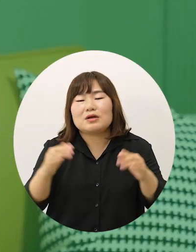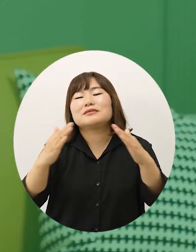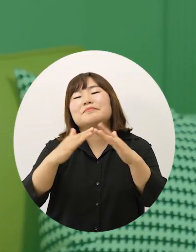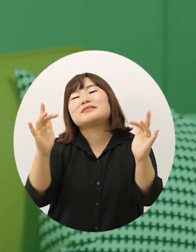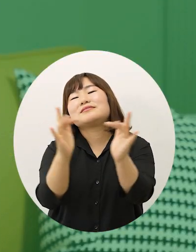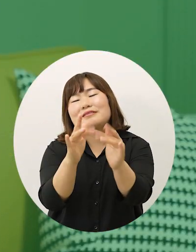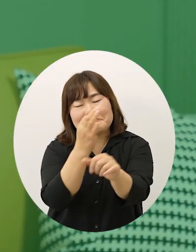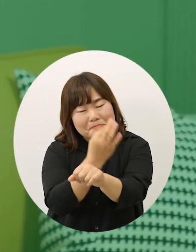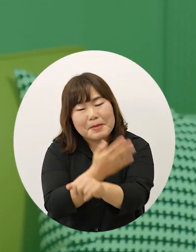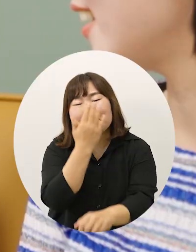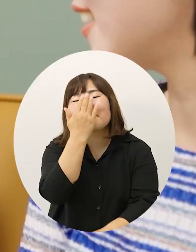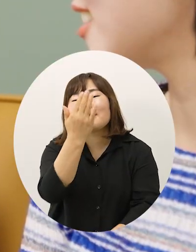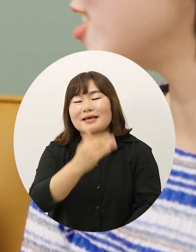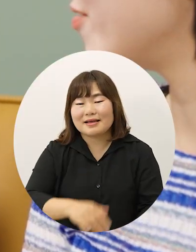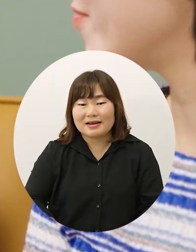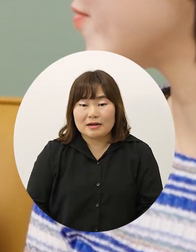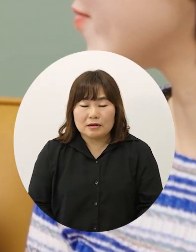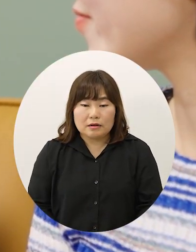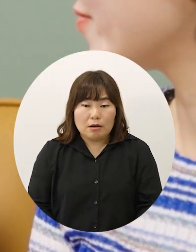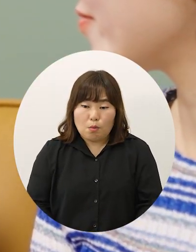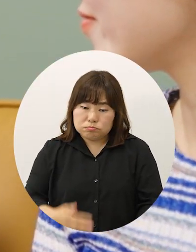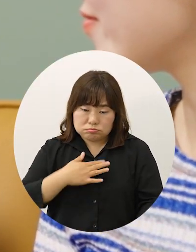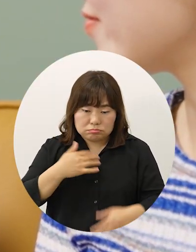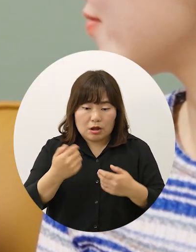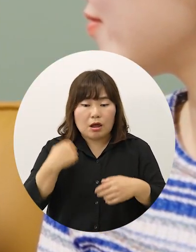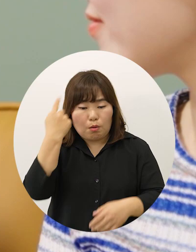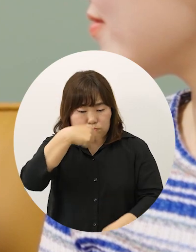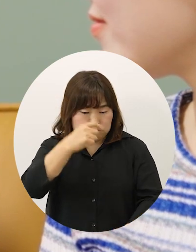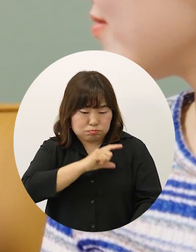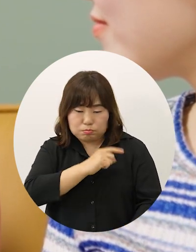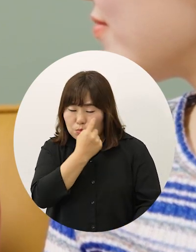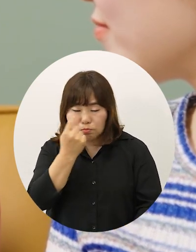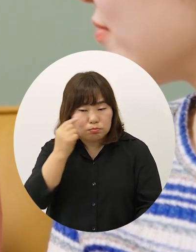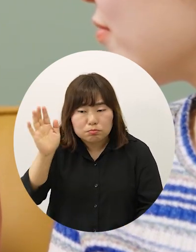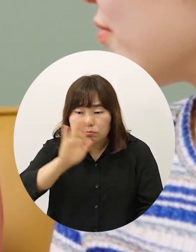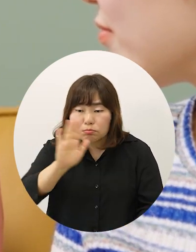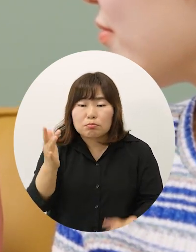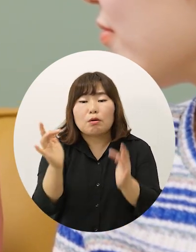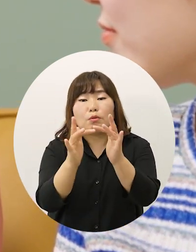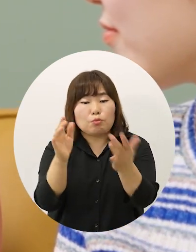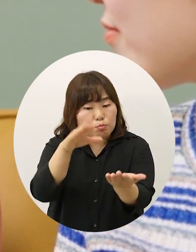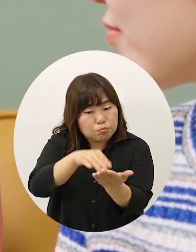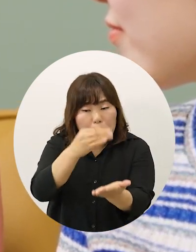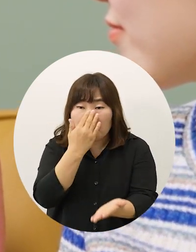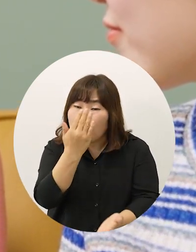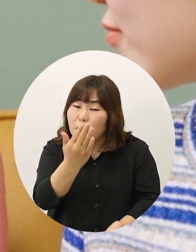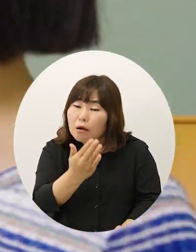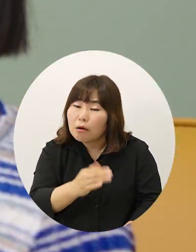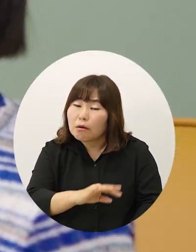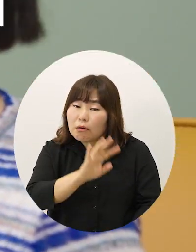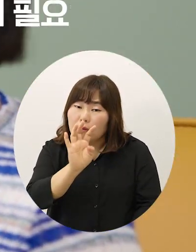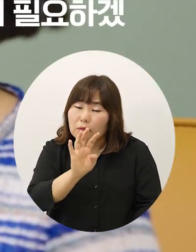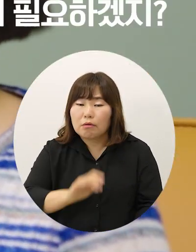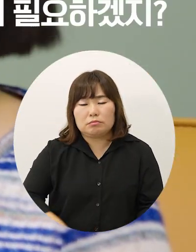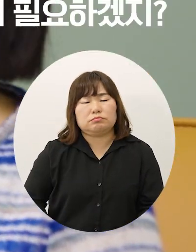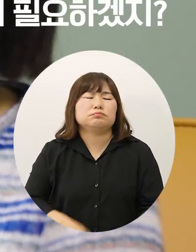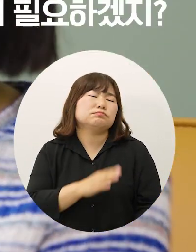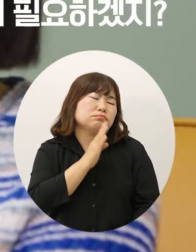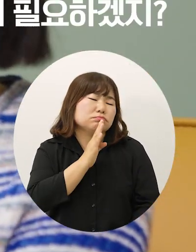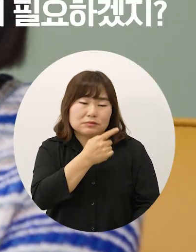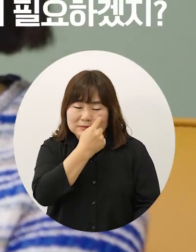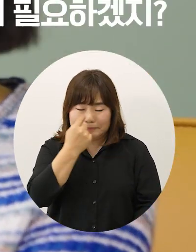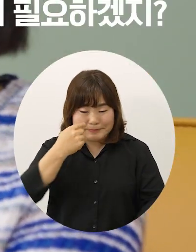간단하게 발급 받을 수 있는데 아니 내 신분도 확인 안하고 인터넷에서 그런 서류를 발급해 준다고? 그렇지